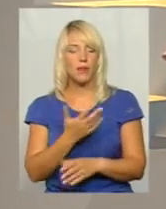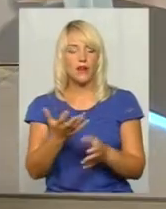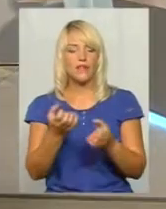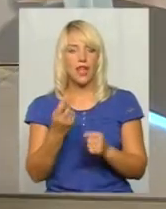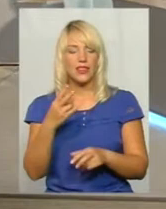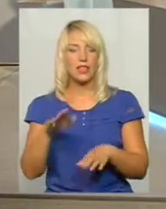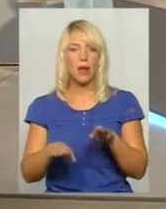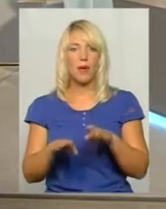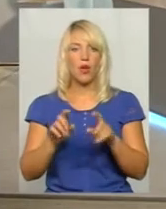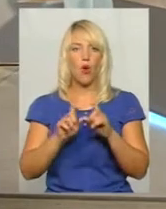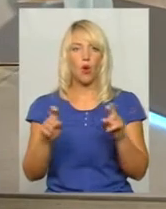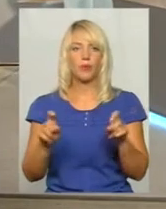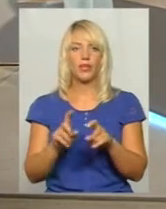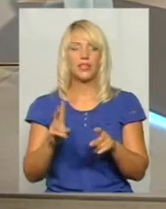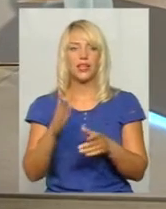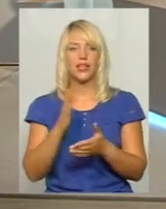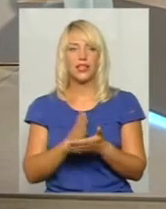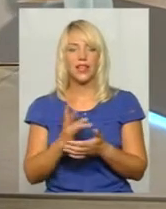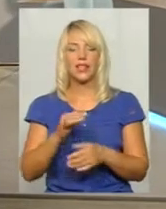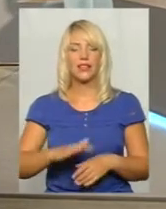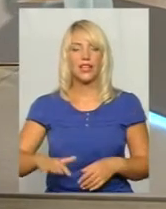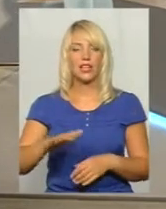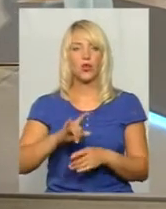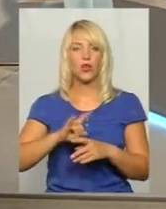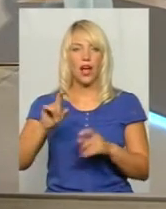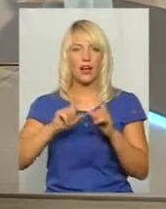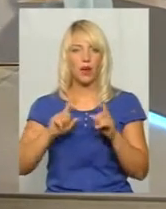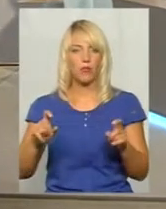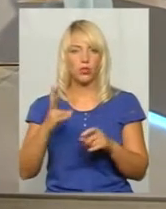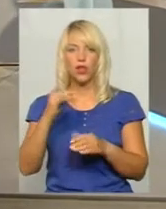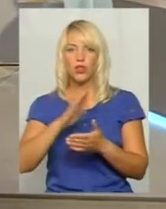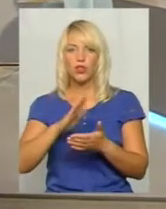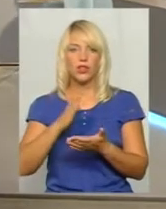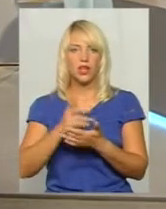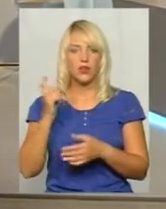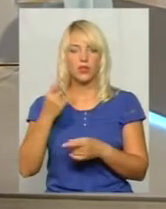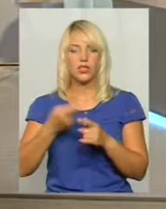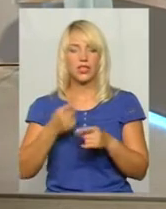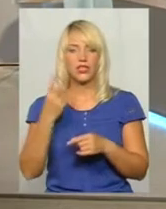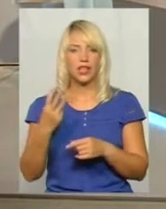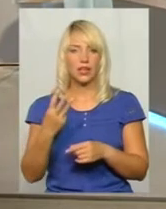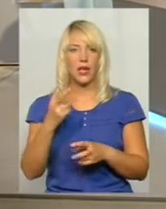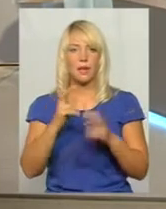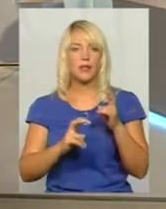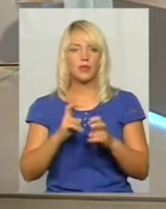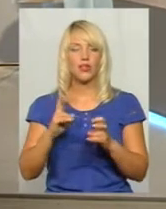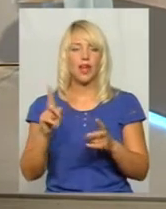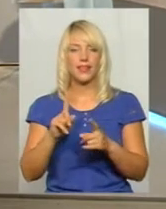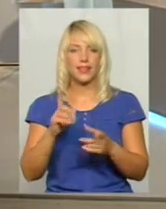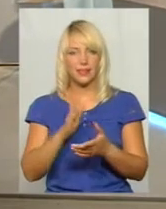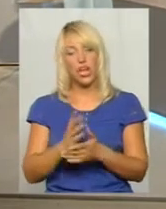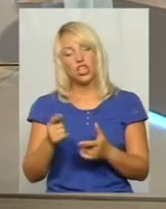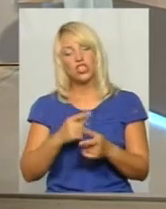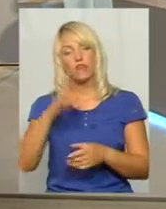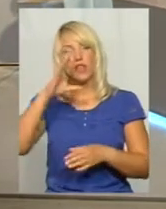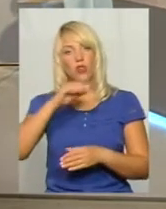оті об'єкти, які знаходяться на території аеропорту, але їм не належать, оті три підприємства, які є. Чи вдалося це